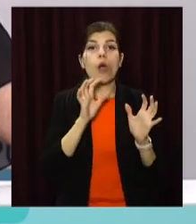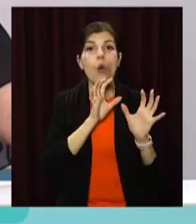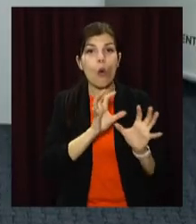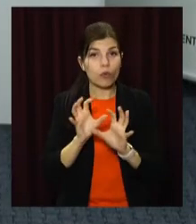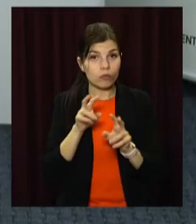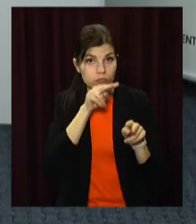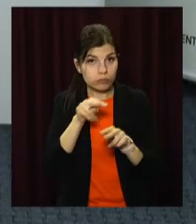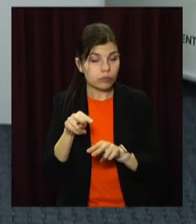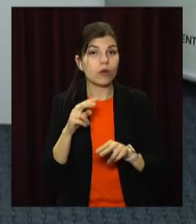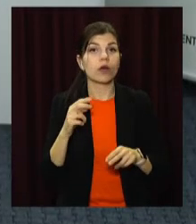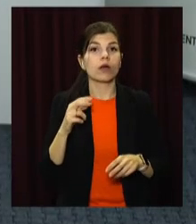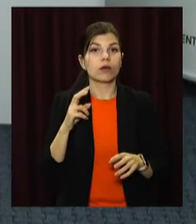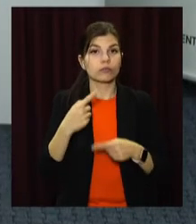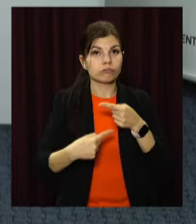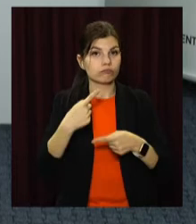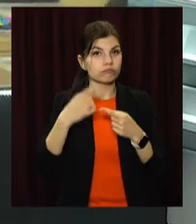спадщиною разом із усіма.